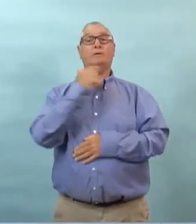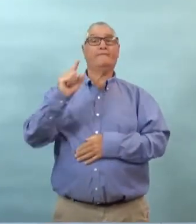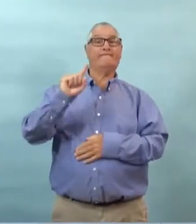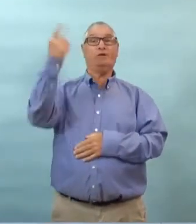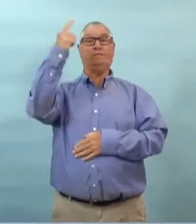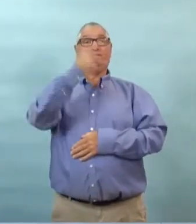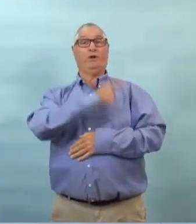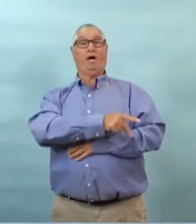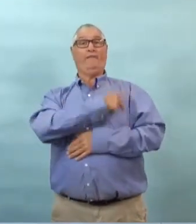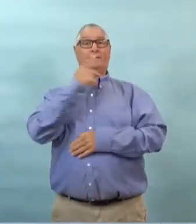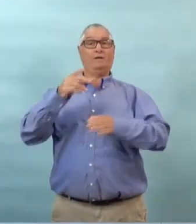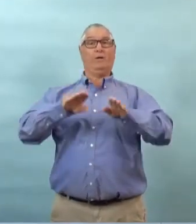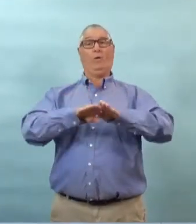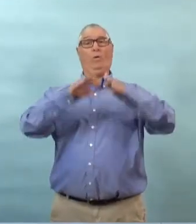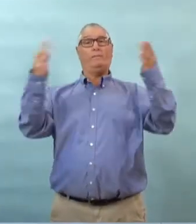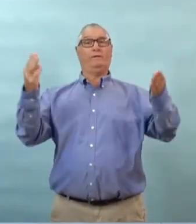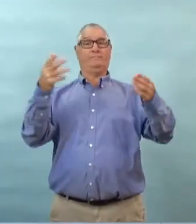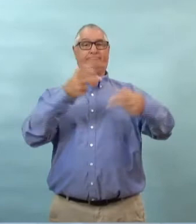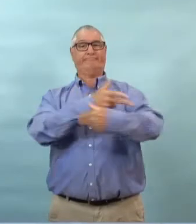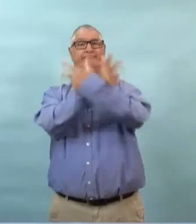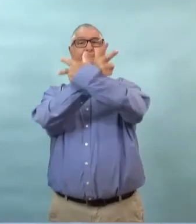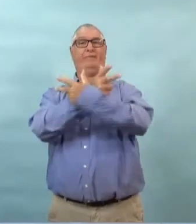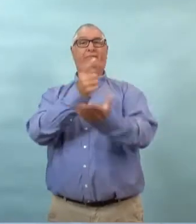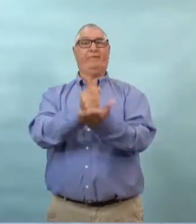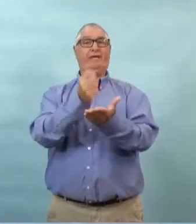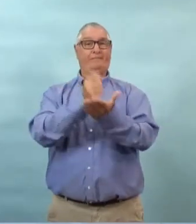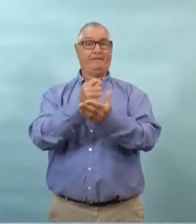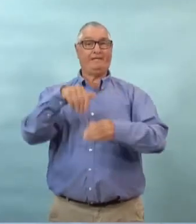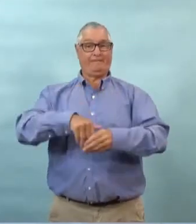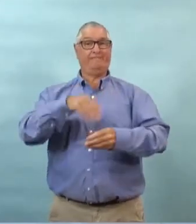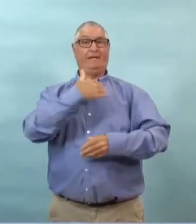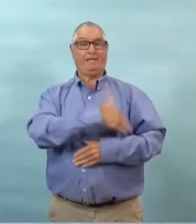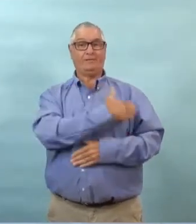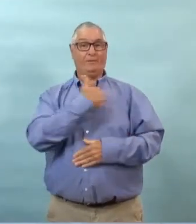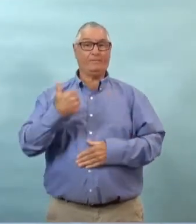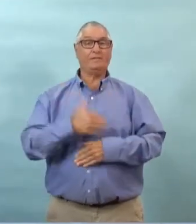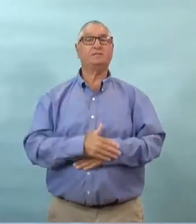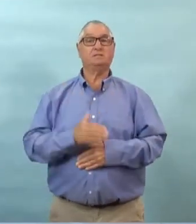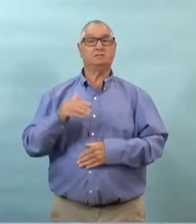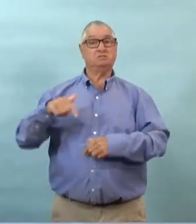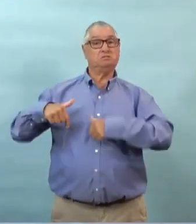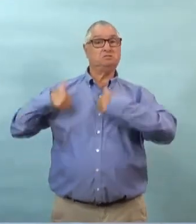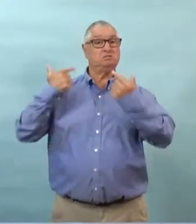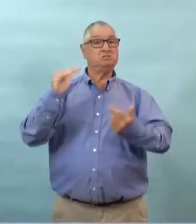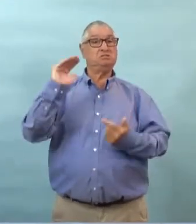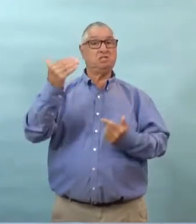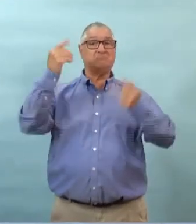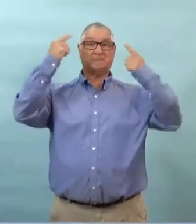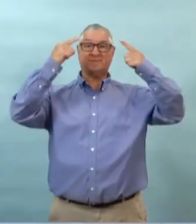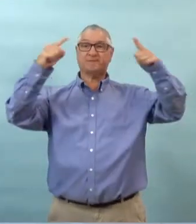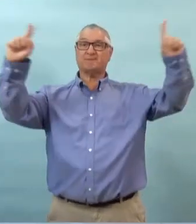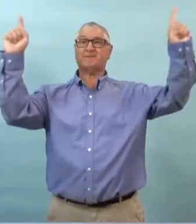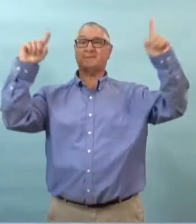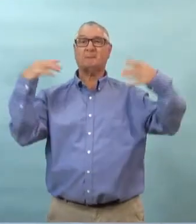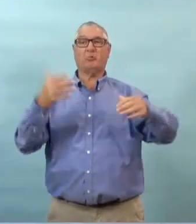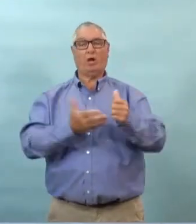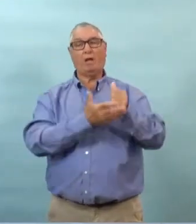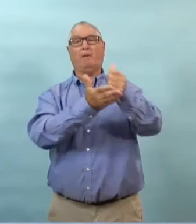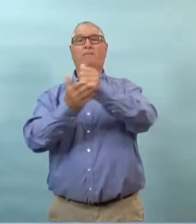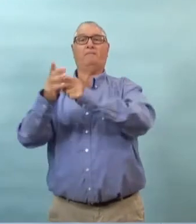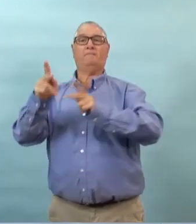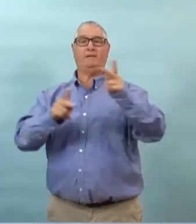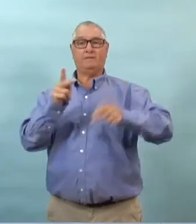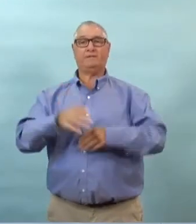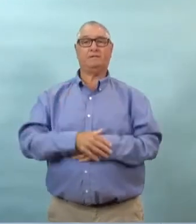les gens en profitent nous étions la première province à signer pour apporter cette capacité au Manitoba et nous croyons que ça